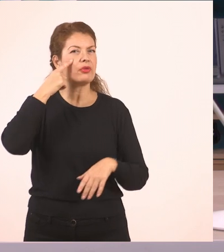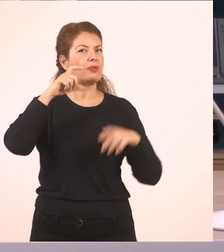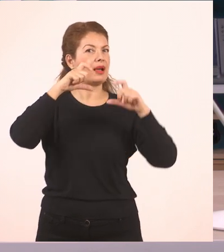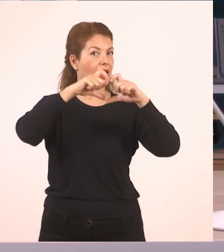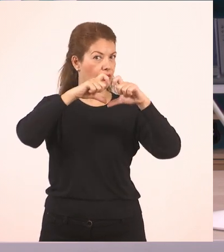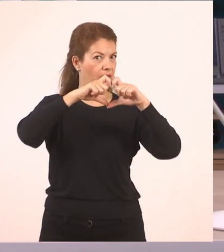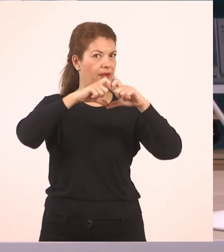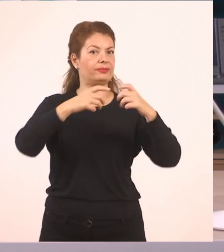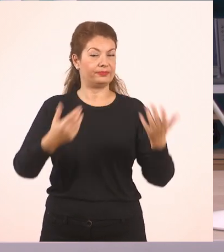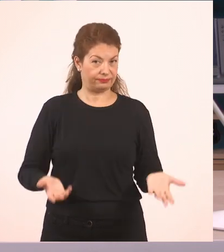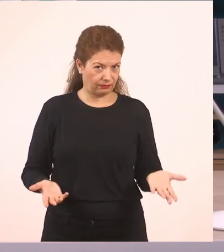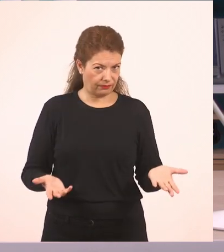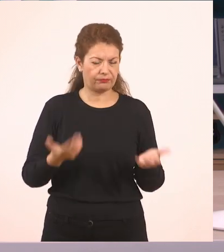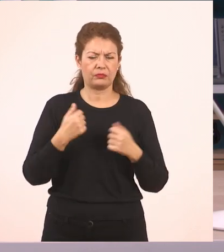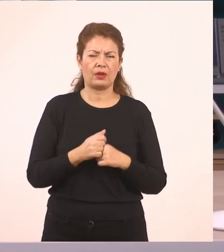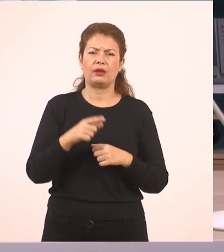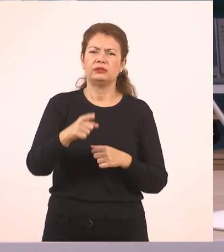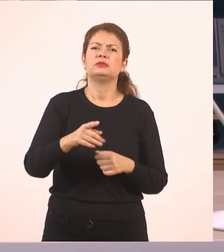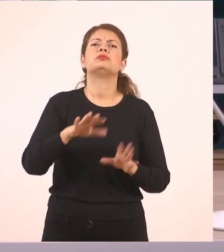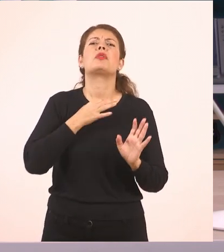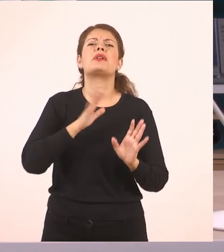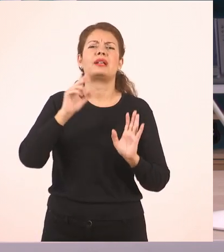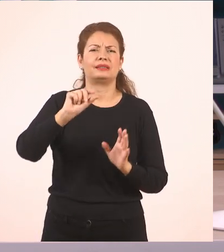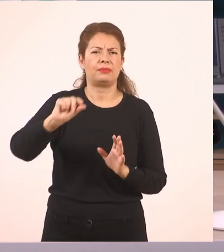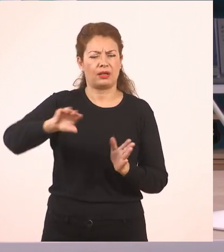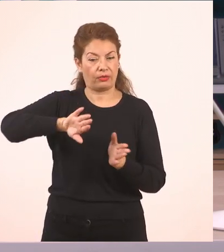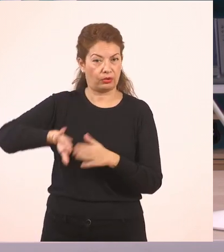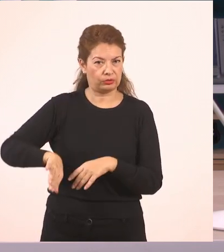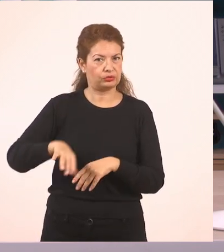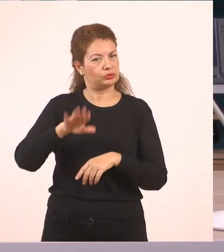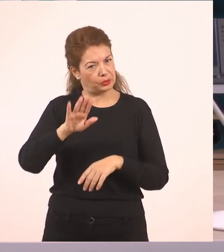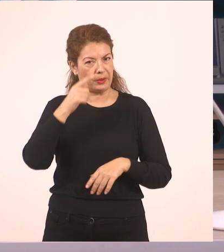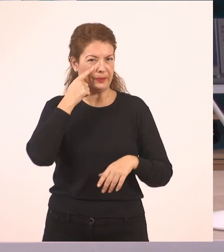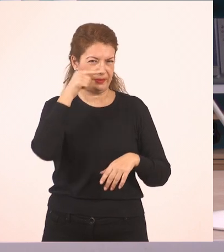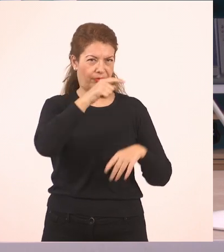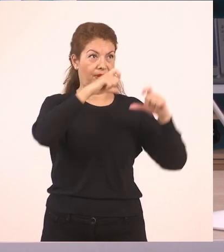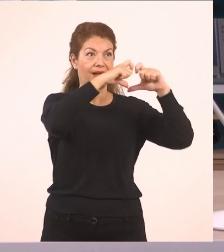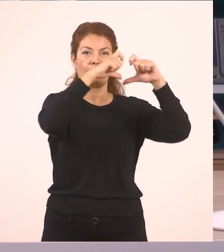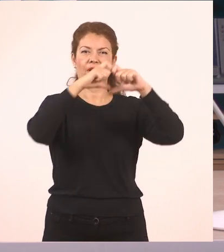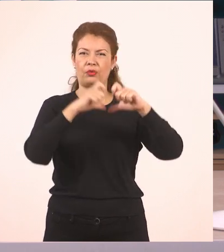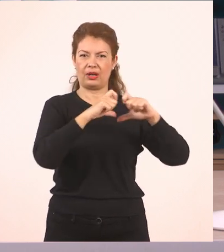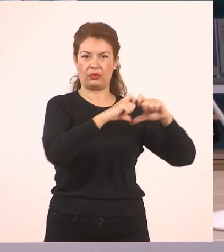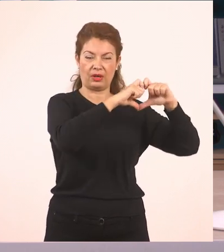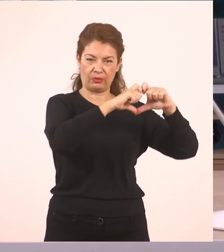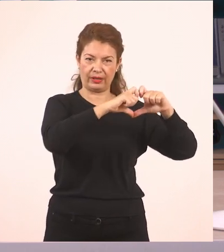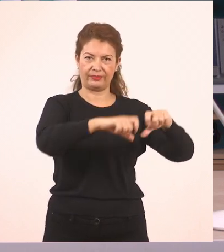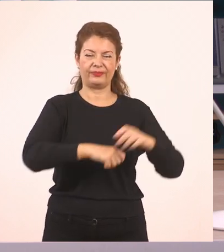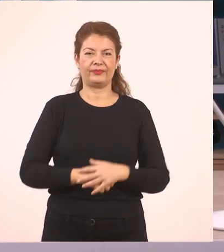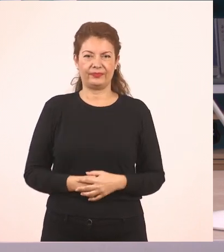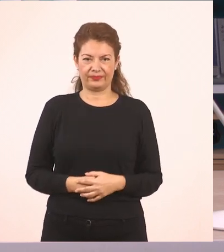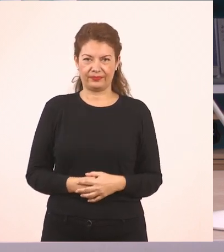Αν δεν έχεις πάρει ήδη μαρκαδόρους στα χέρια σου, ήρθε η ώρα να ψάξεις και να τους βρεις. Για πάμε λοιπόν.